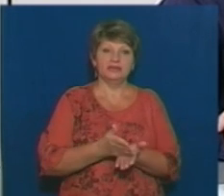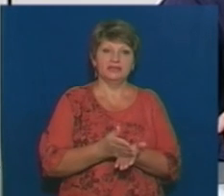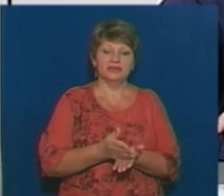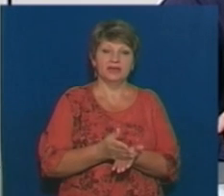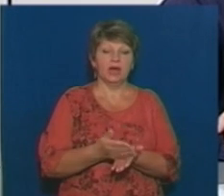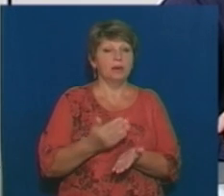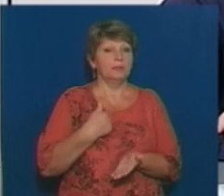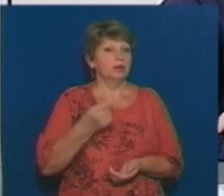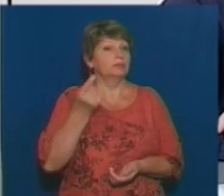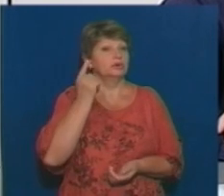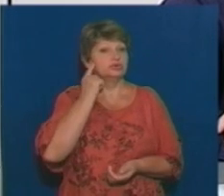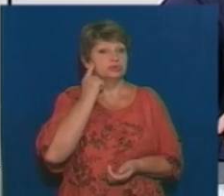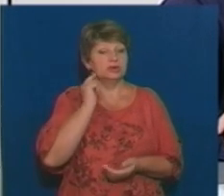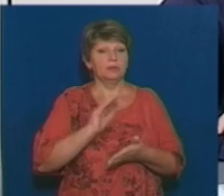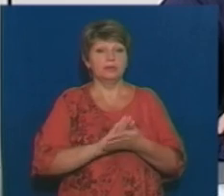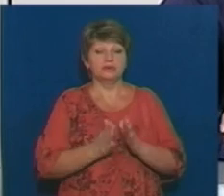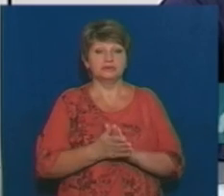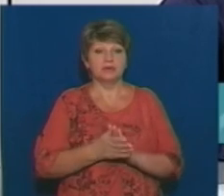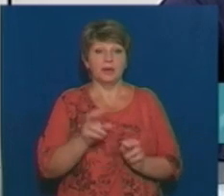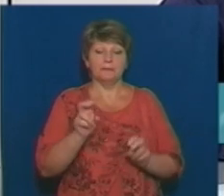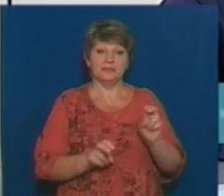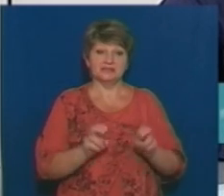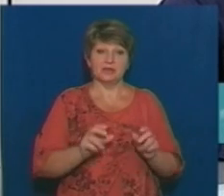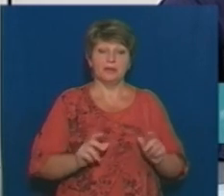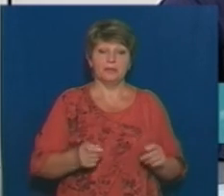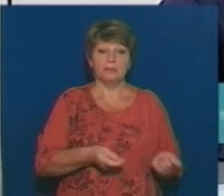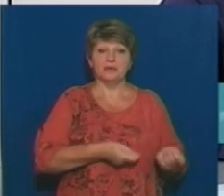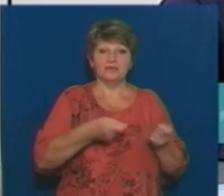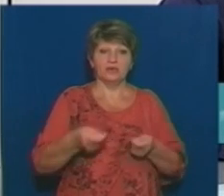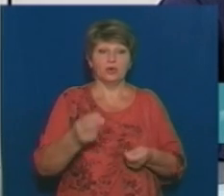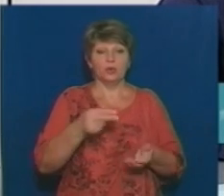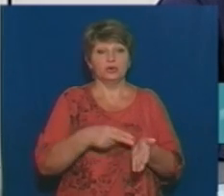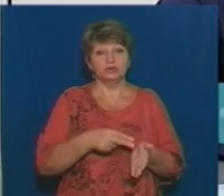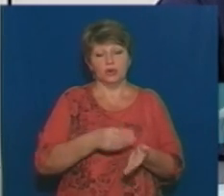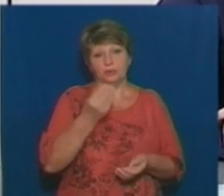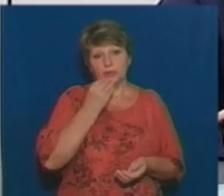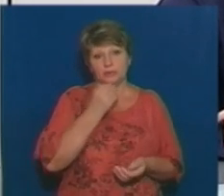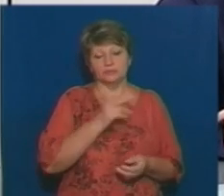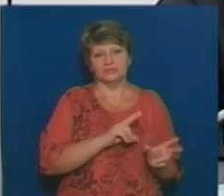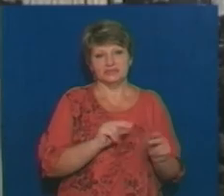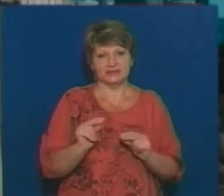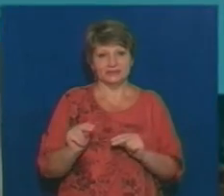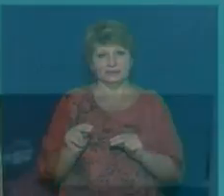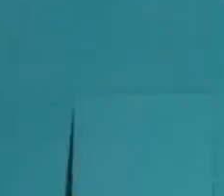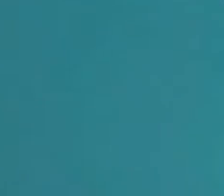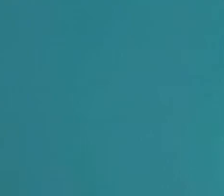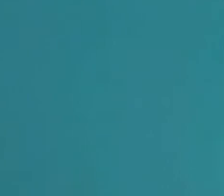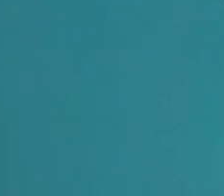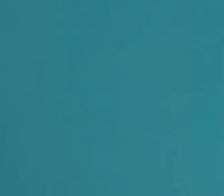Ми почули позицію Департаменту та підприємства постачальника про вартість продукції. Дякуємо всім за увагу.